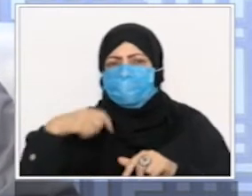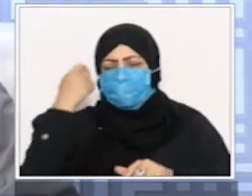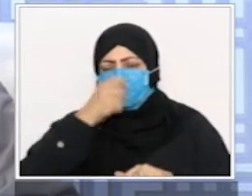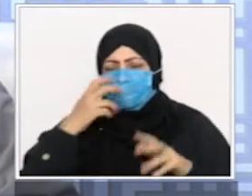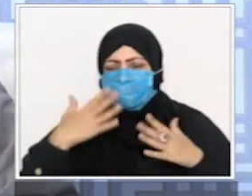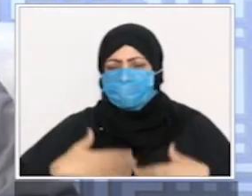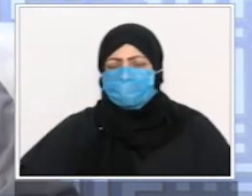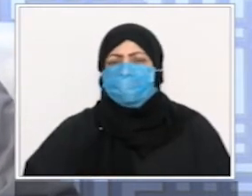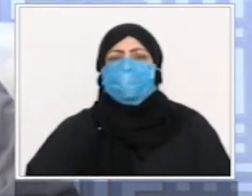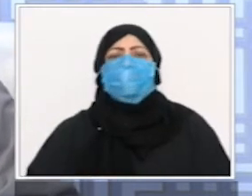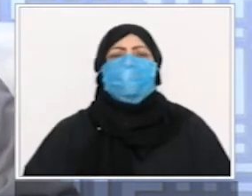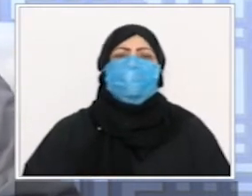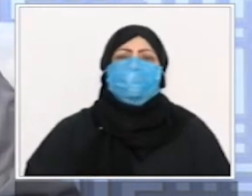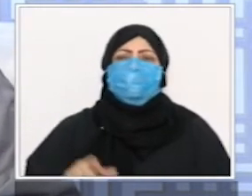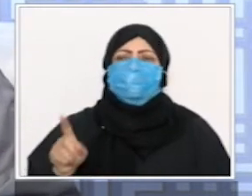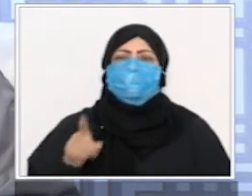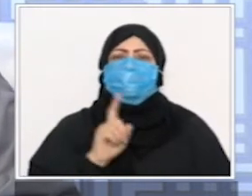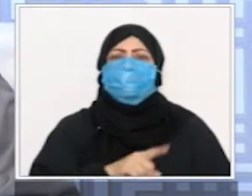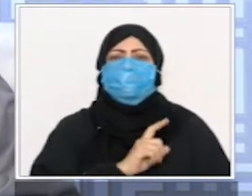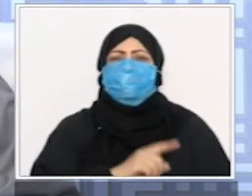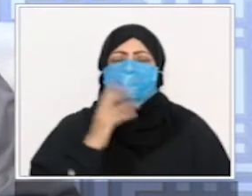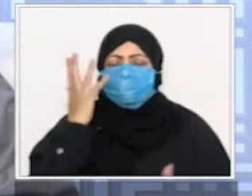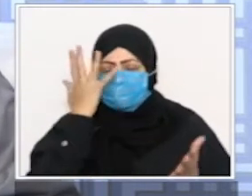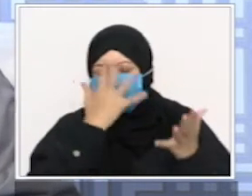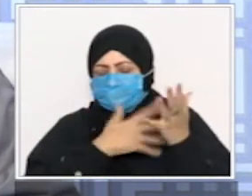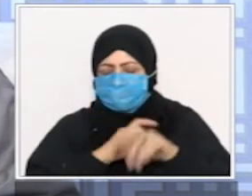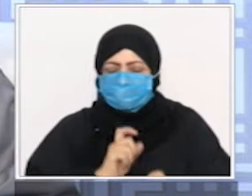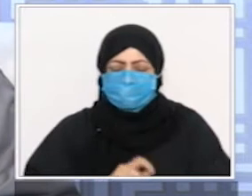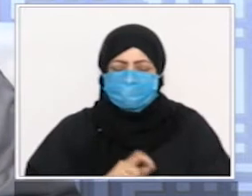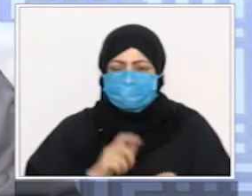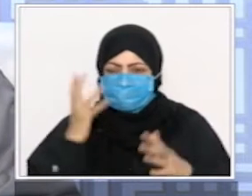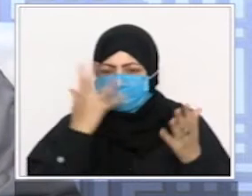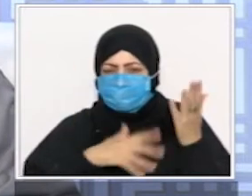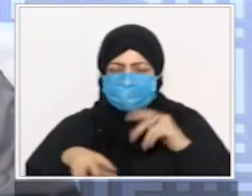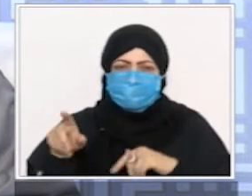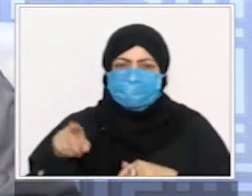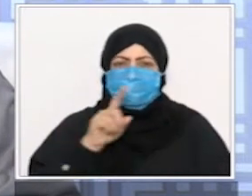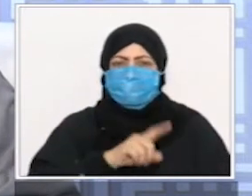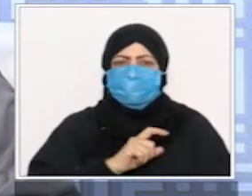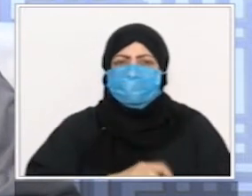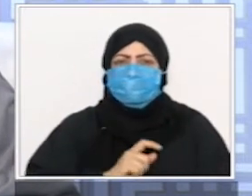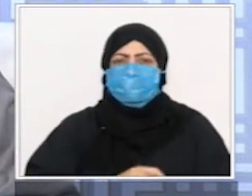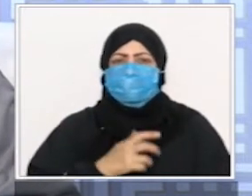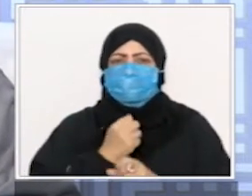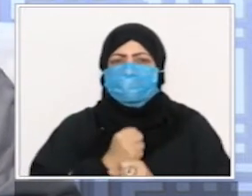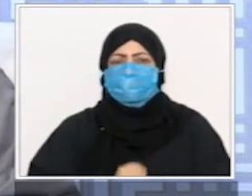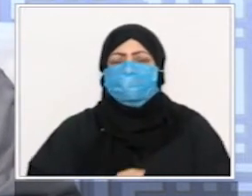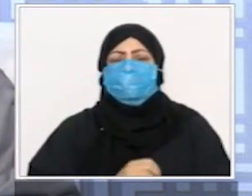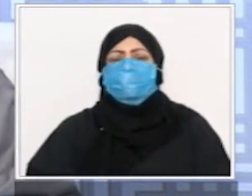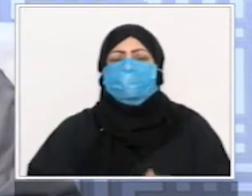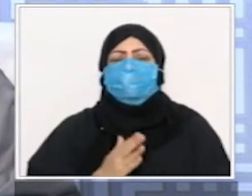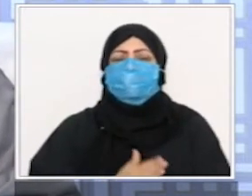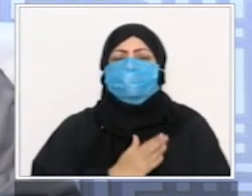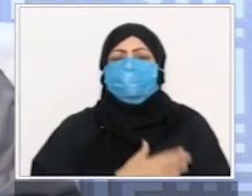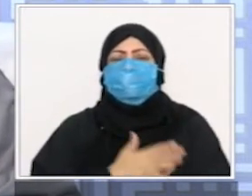لا يعرفن بعد الانتظار هذا أكل وبعد القراءة التي كان يقرأ بها عليه الصلاة والسلام وكانت